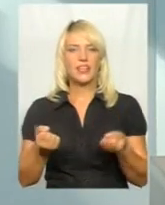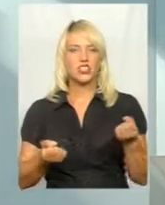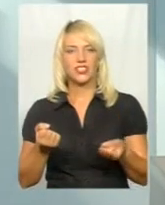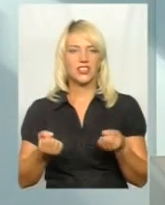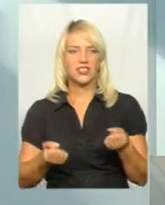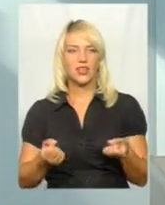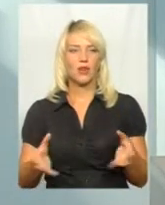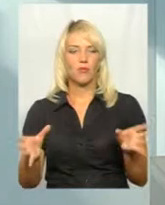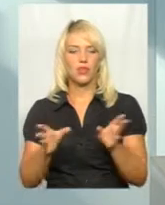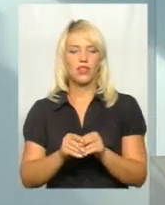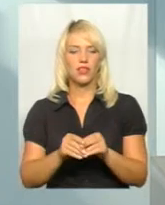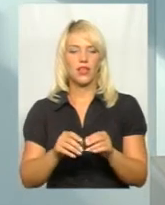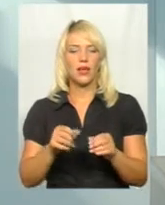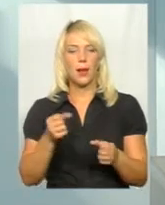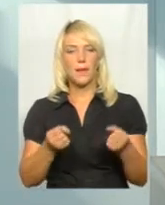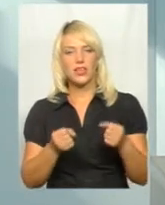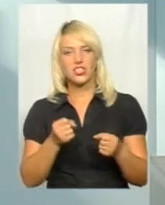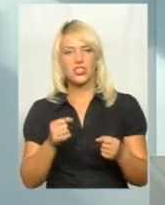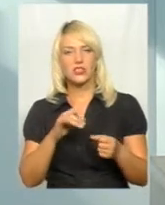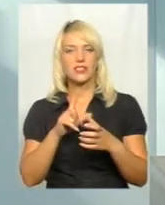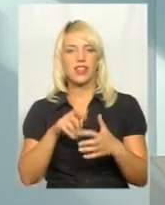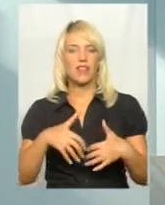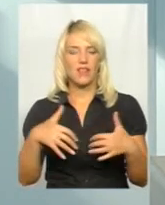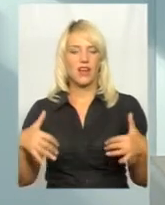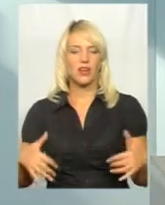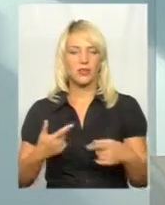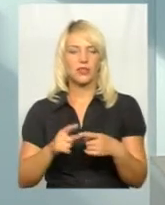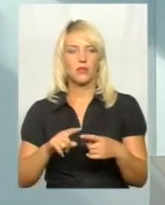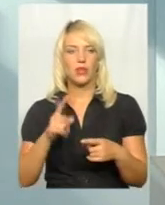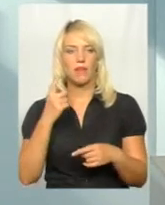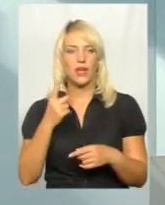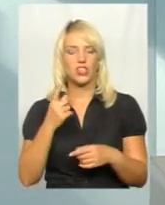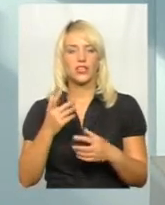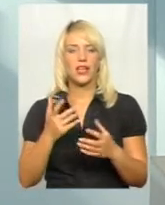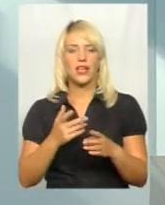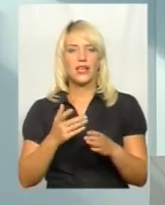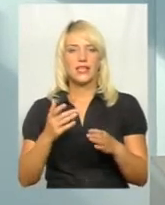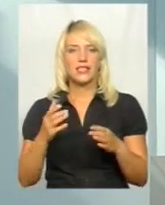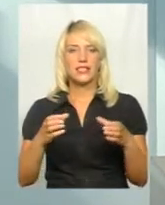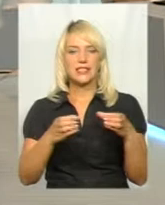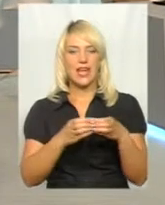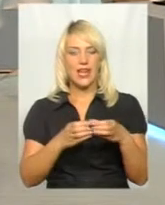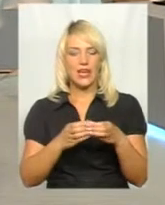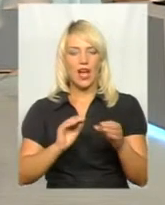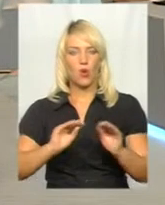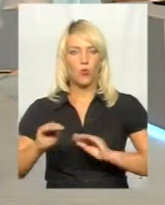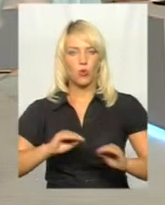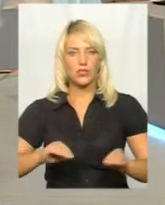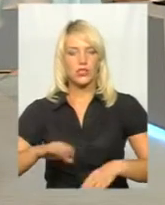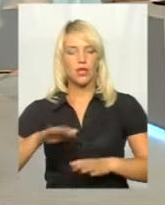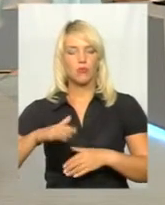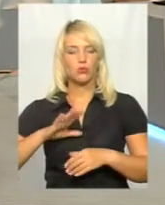поєднання машинок і тварин. Це була перша серія композицій. Потім вже був створений